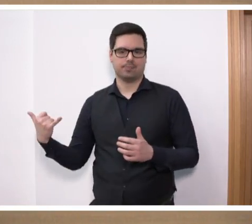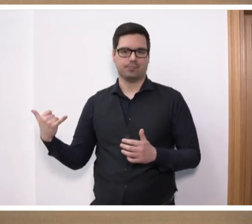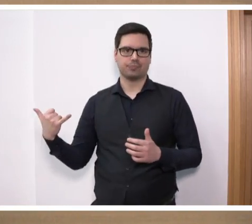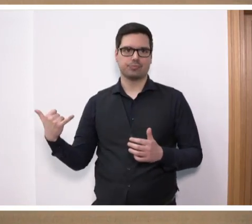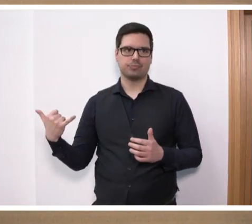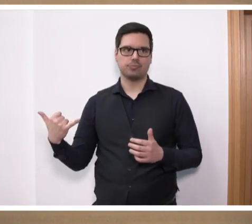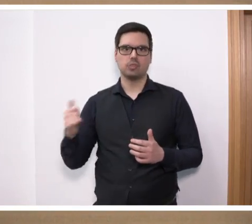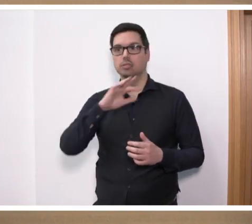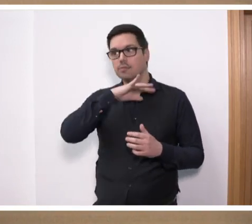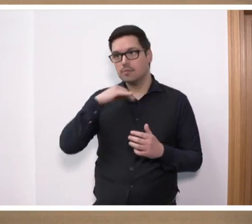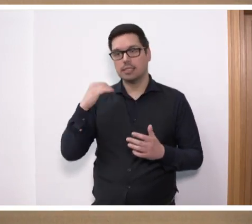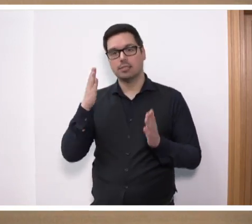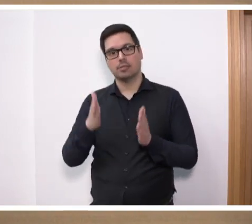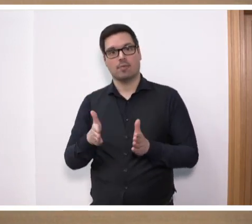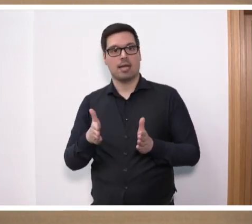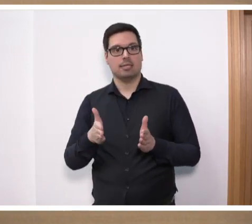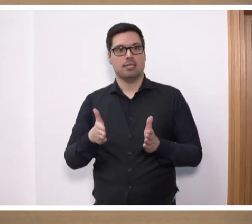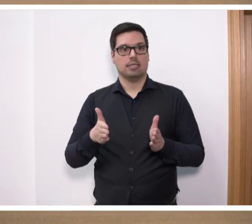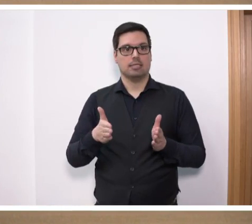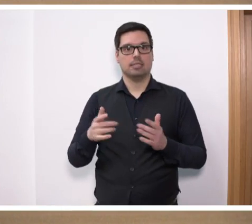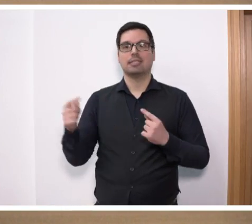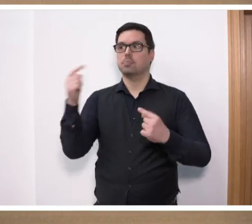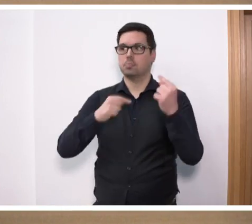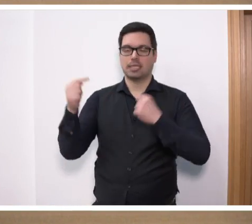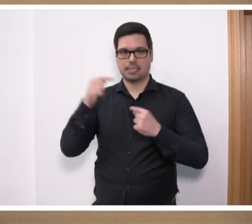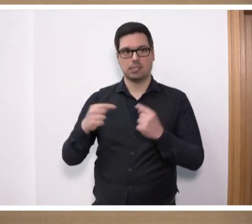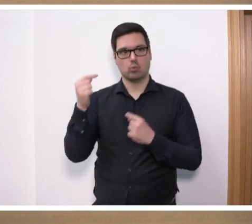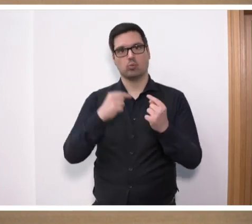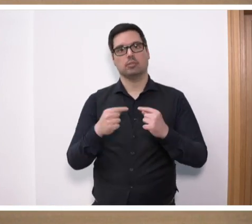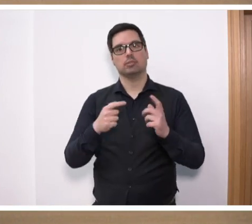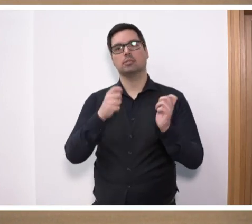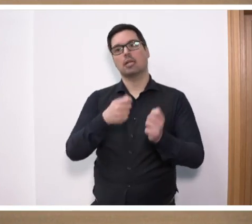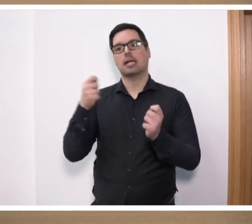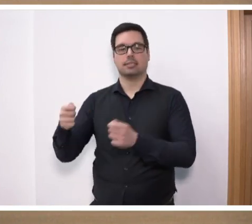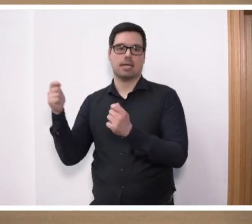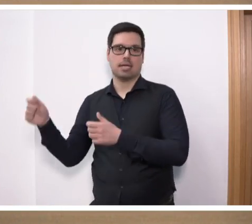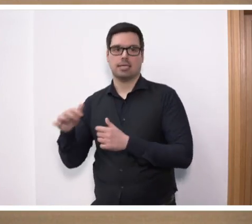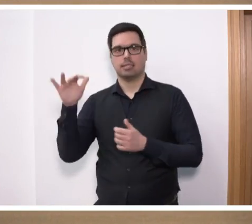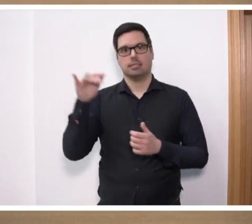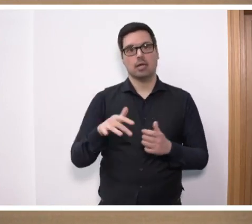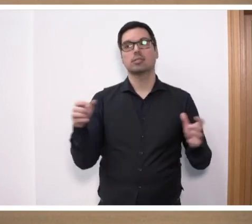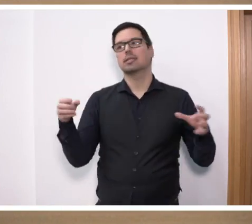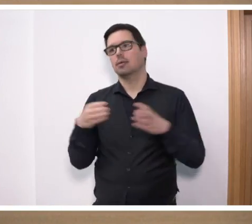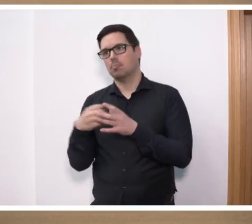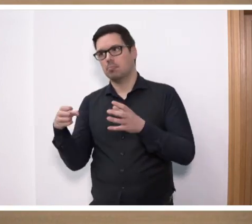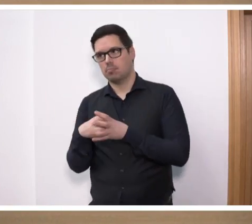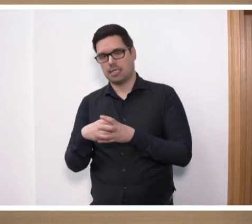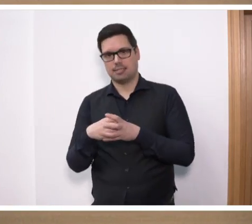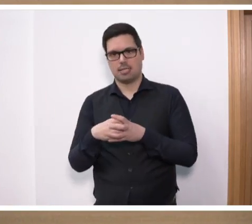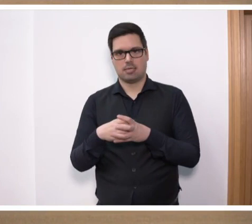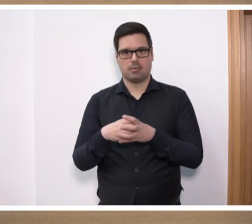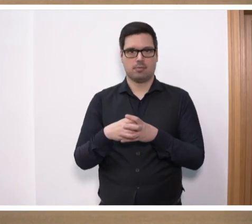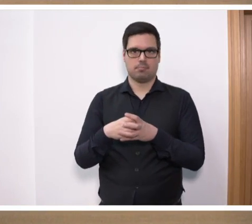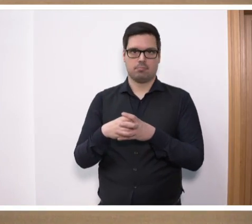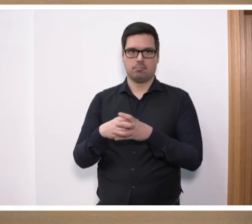vielfach das Thema Migration auch mit eigenen Anträgen hier aufgegriffen und haben gemeinsam in zahlreichen